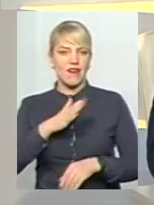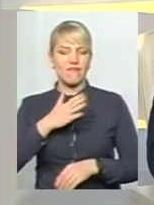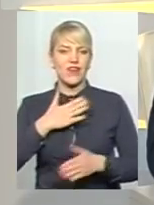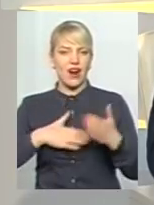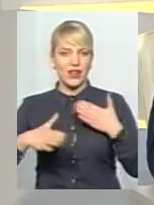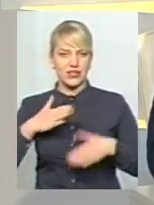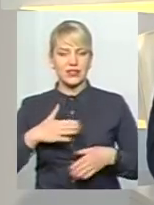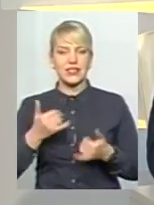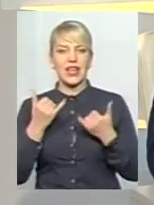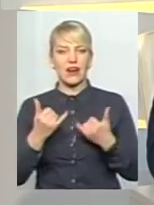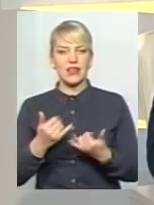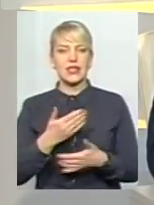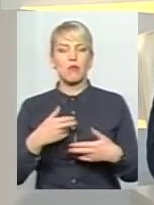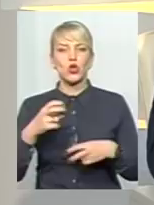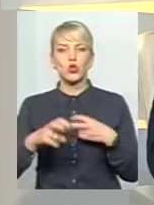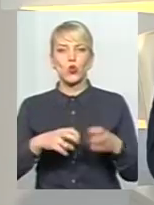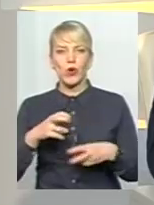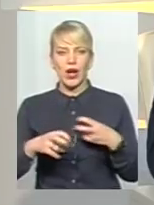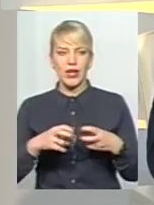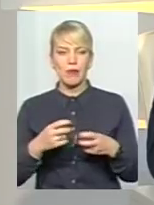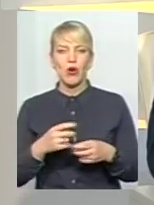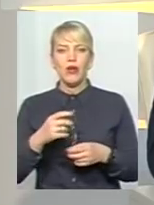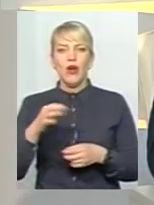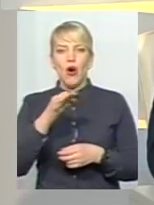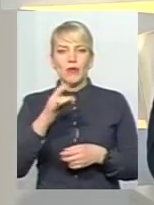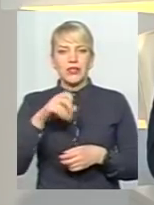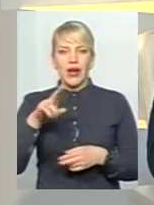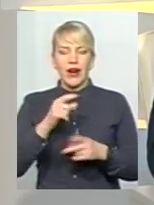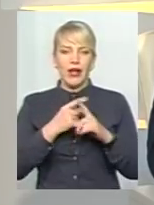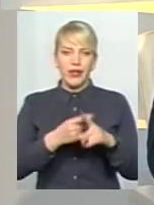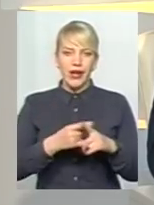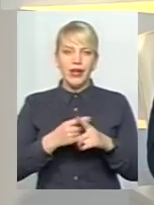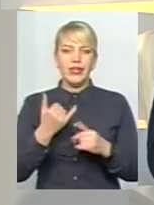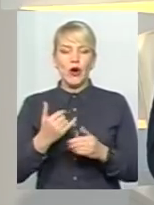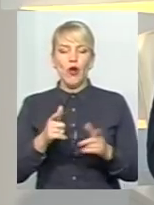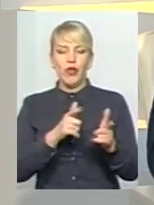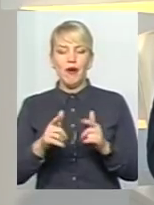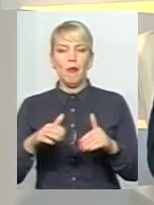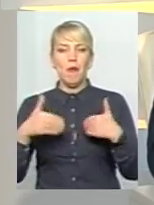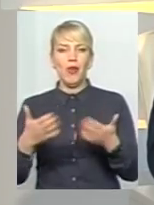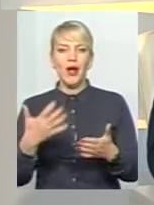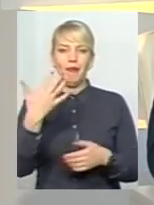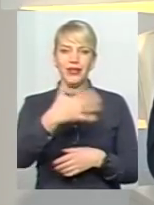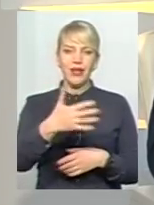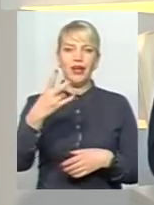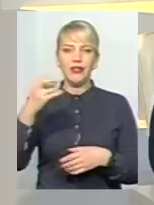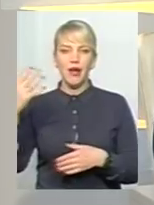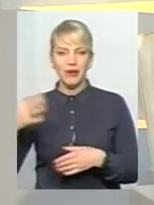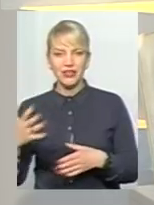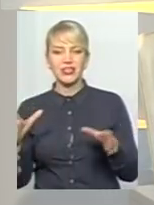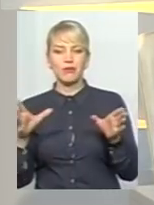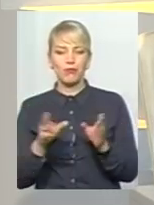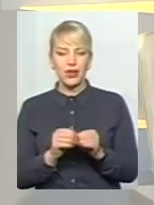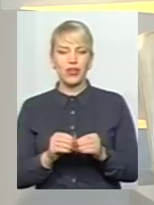Наразі ми шукаємо точки дотику з обласною радою. Ми готові пропонувати 50 на 50 спільну сумісну власність